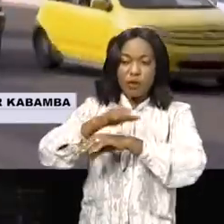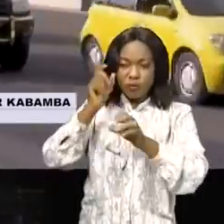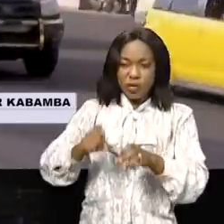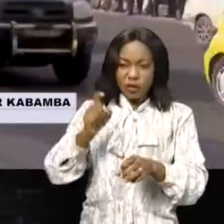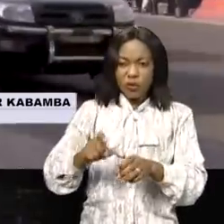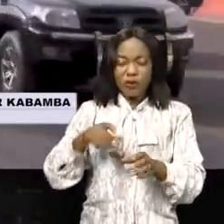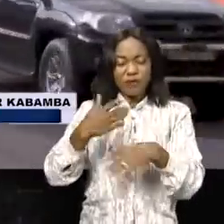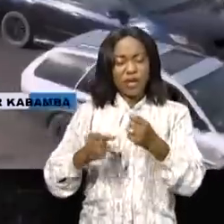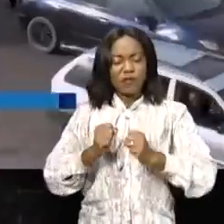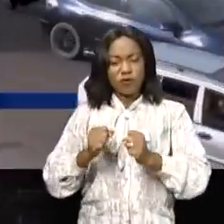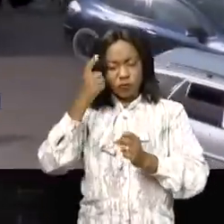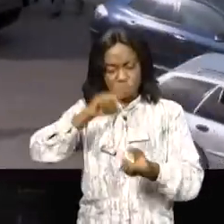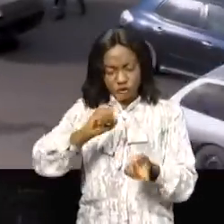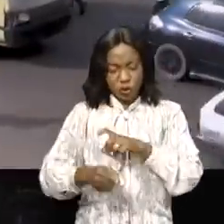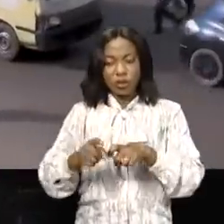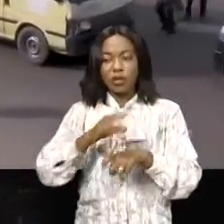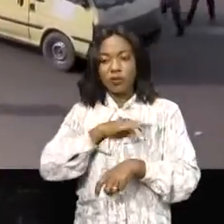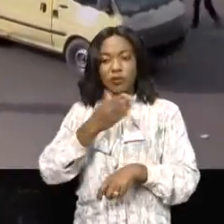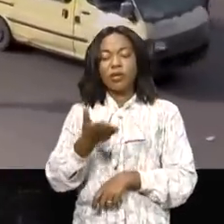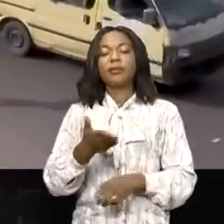mesures vidouanes pour rémédier à cette situation.